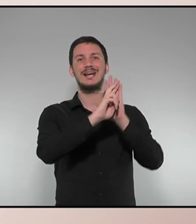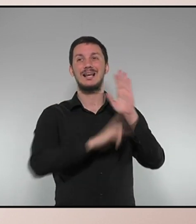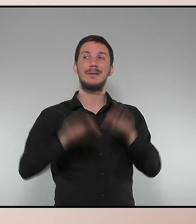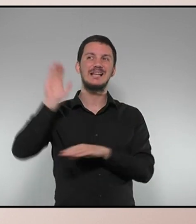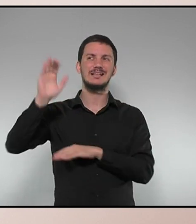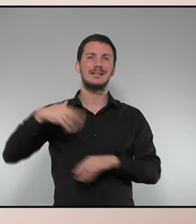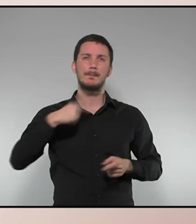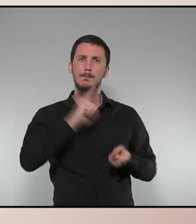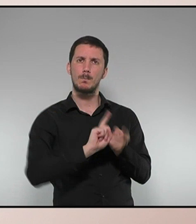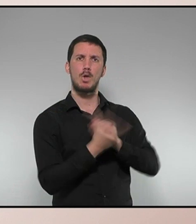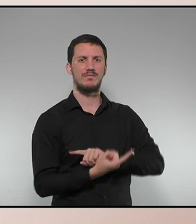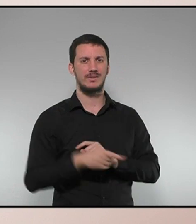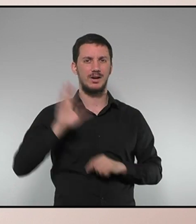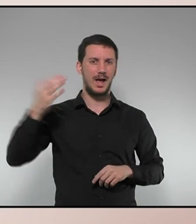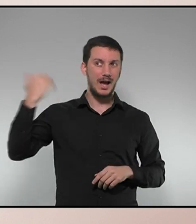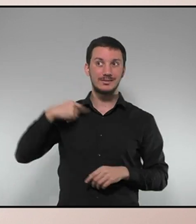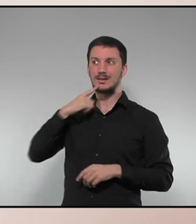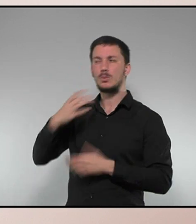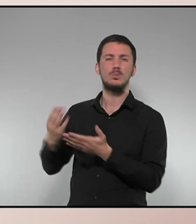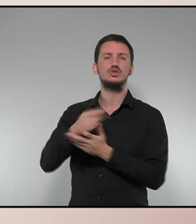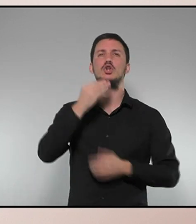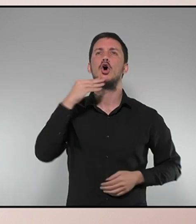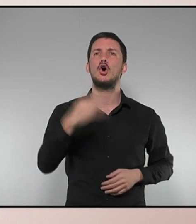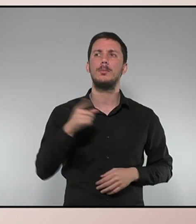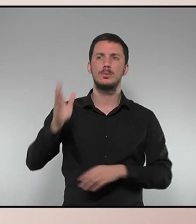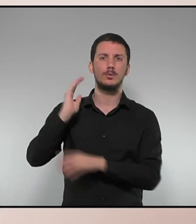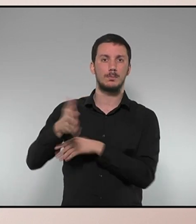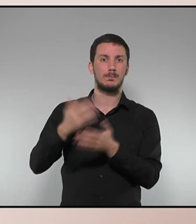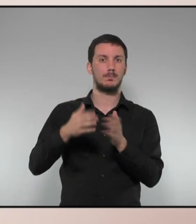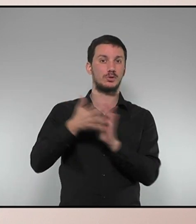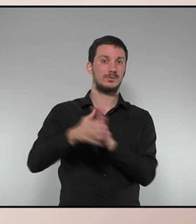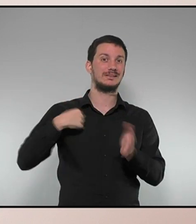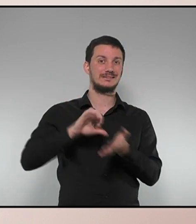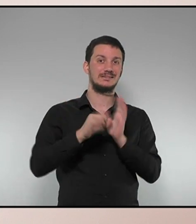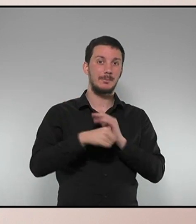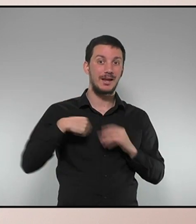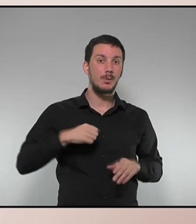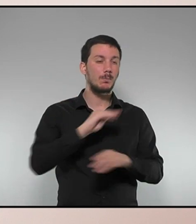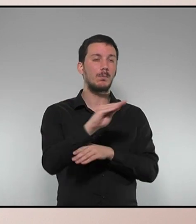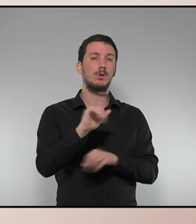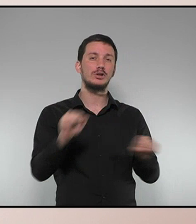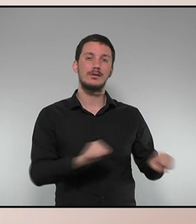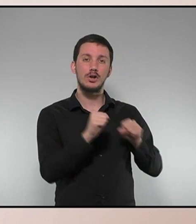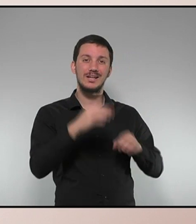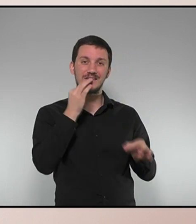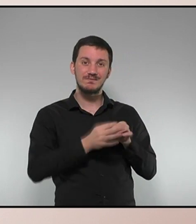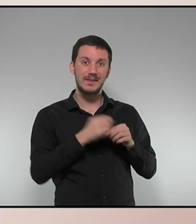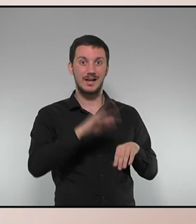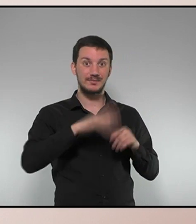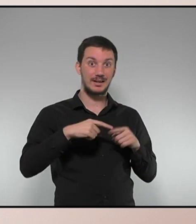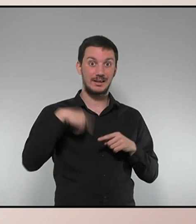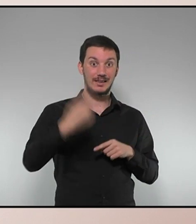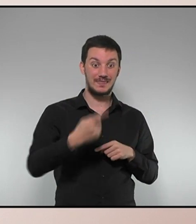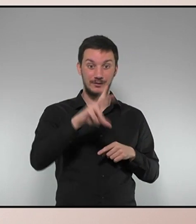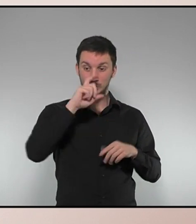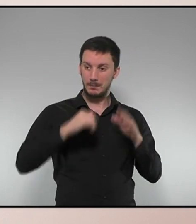'estrangeria. L'anterior condemnava a molts joves després d'estar protegits pel sistema de protecció a la infància de Catalunya els condemnava pel fet